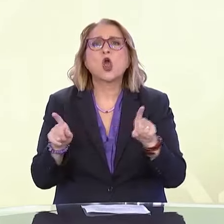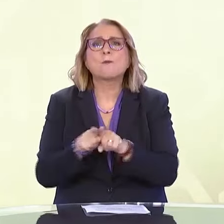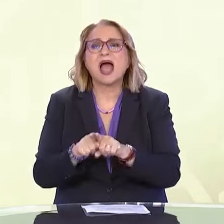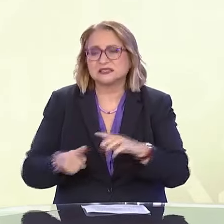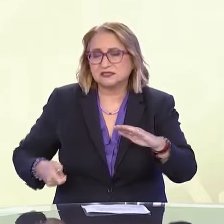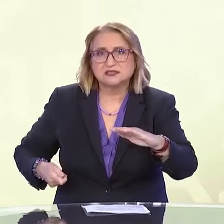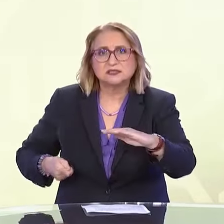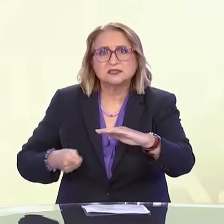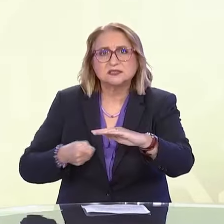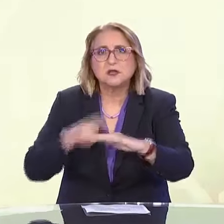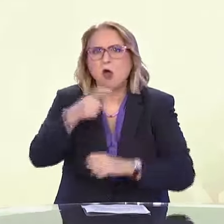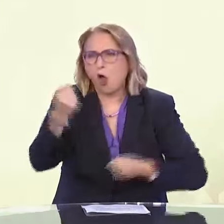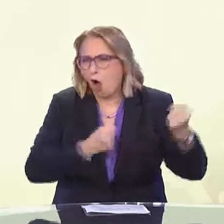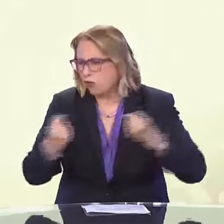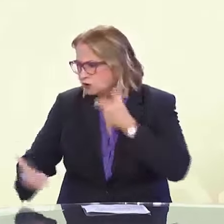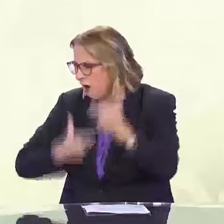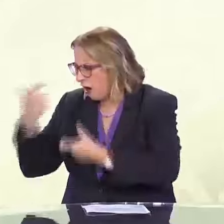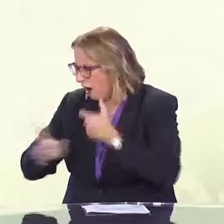επιτρέπονται παντού.